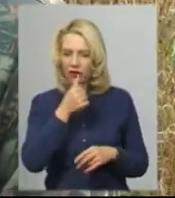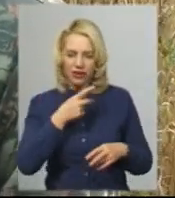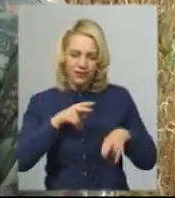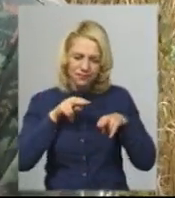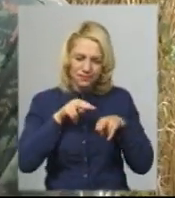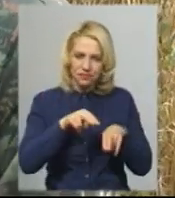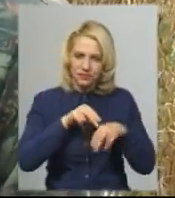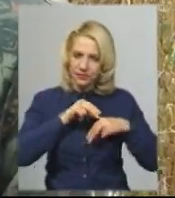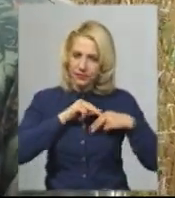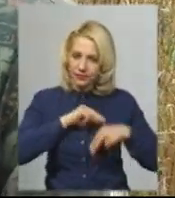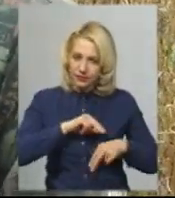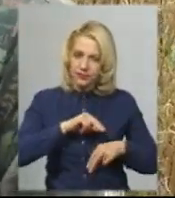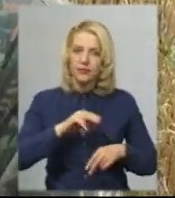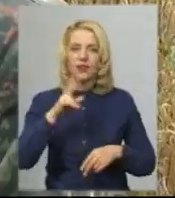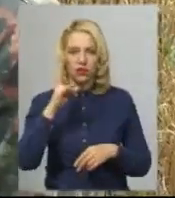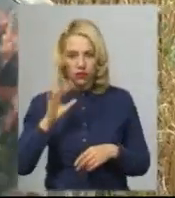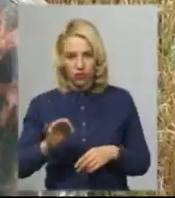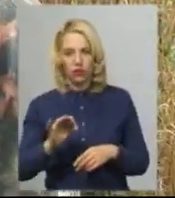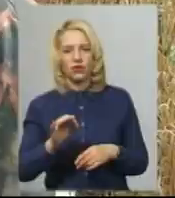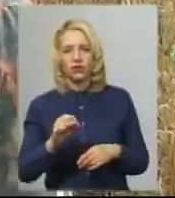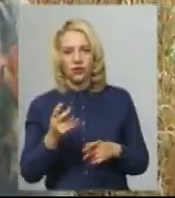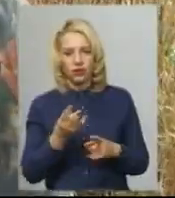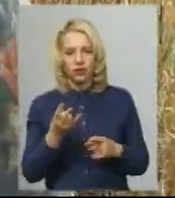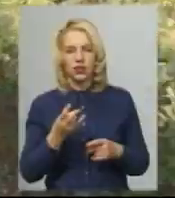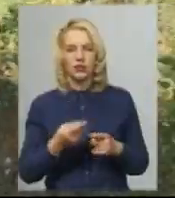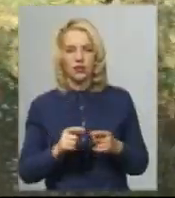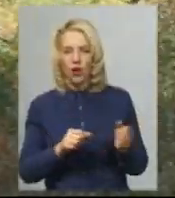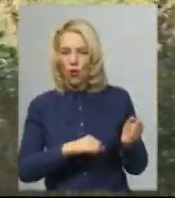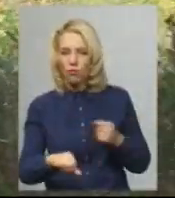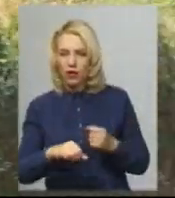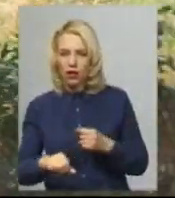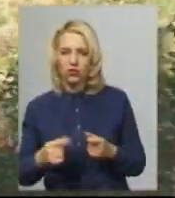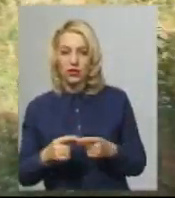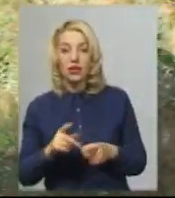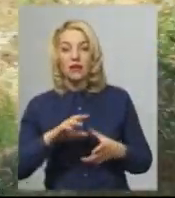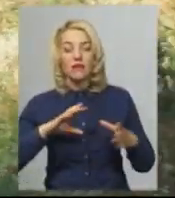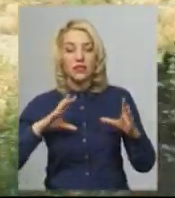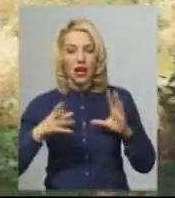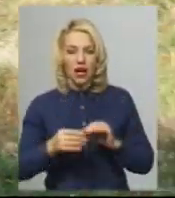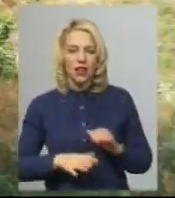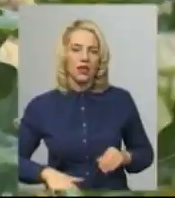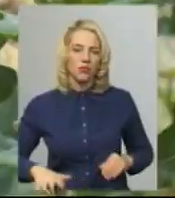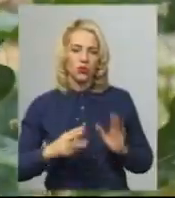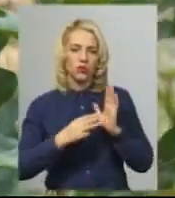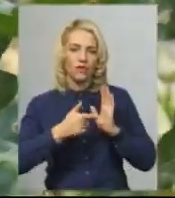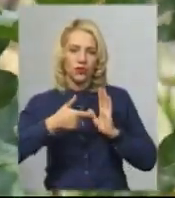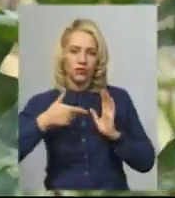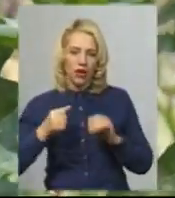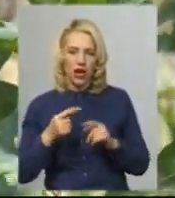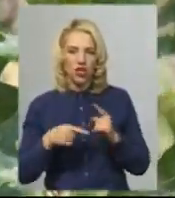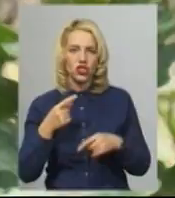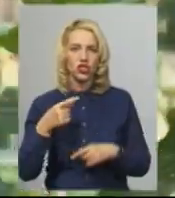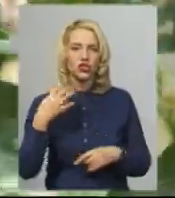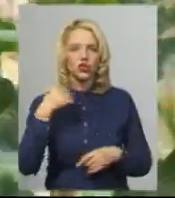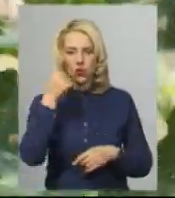тяжко ухажувати, обкашувати 3-4 рази на сезон. Загальна площа висаджених дубів становить 8 гектарів. Через 40 років